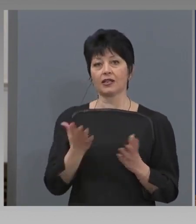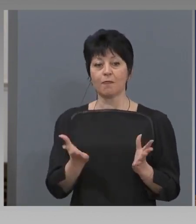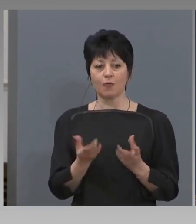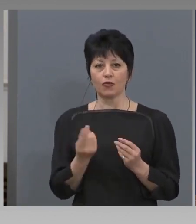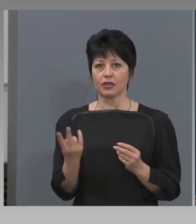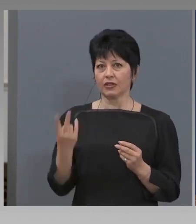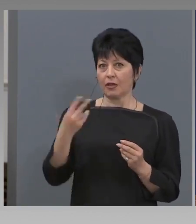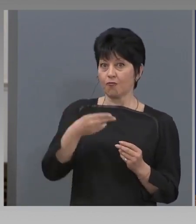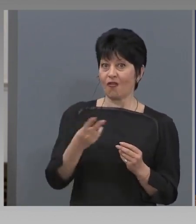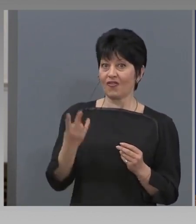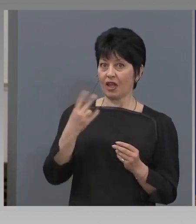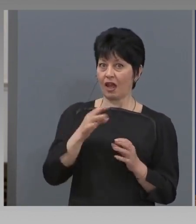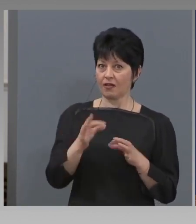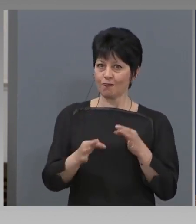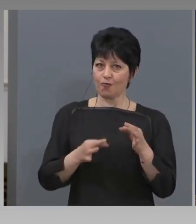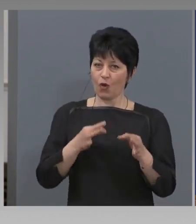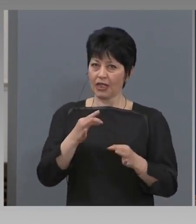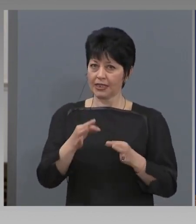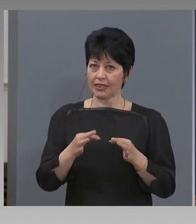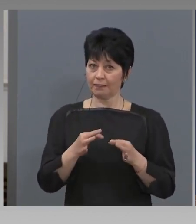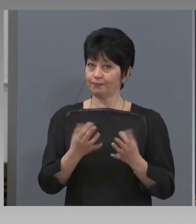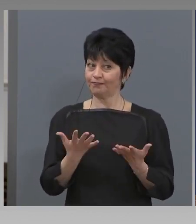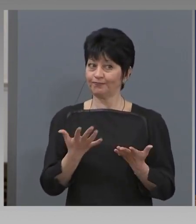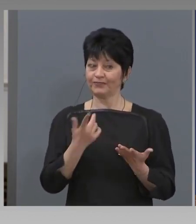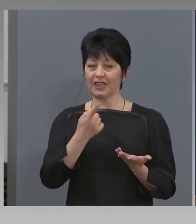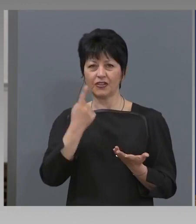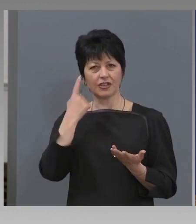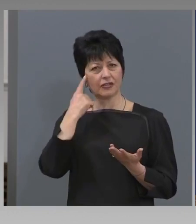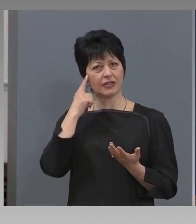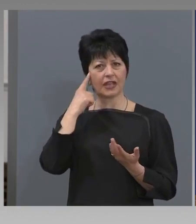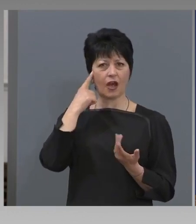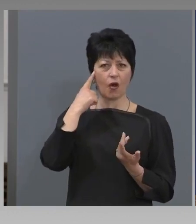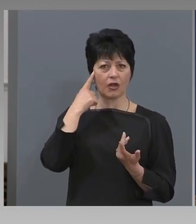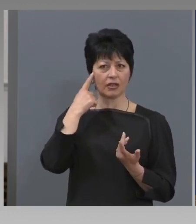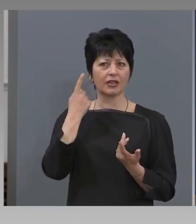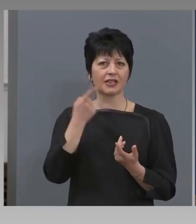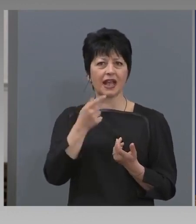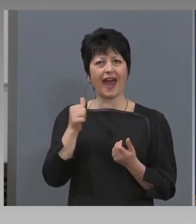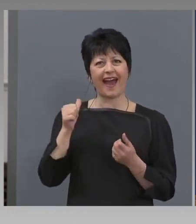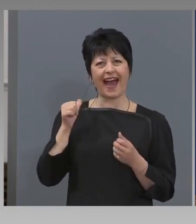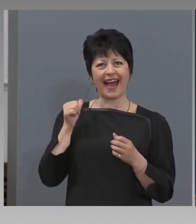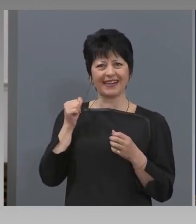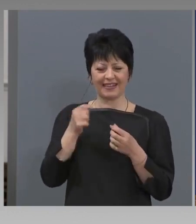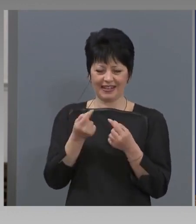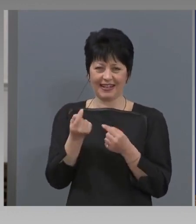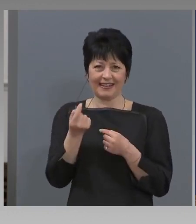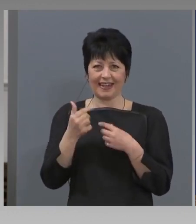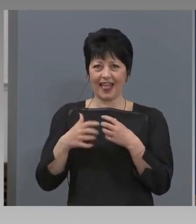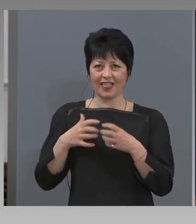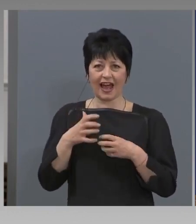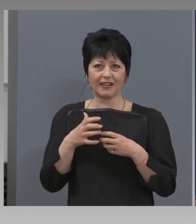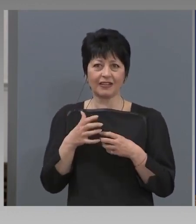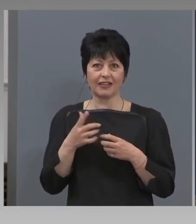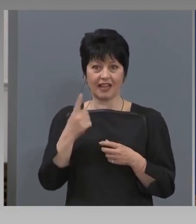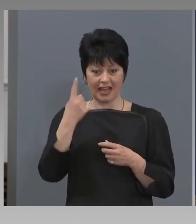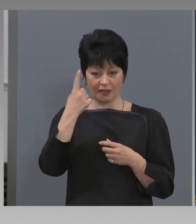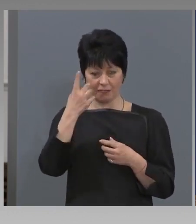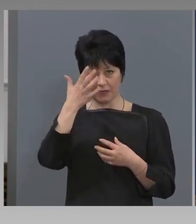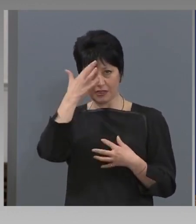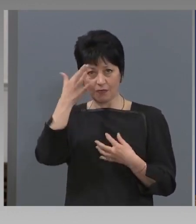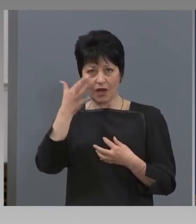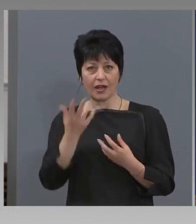болестта. Си речи теорията за антителата, за веднъж заболели, пак заболяват.